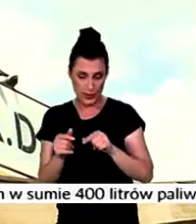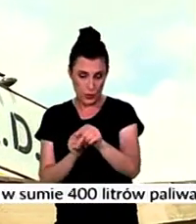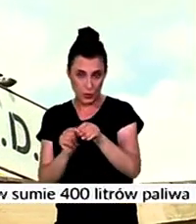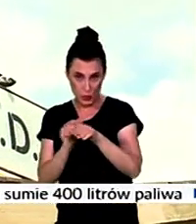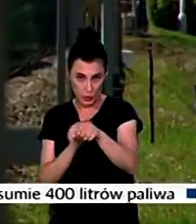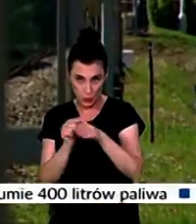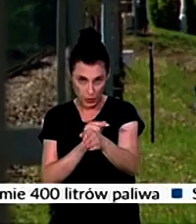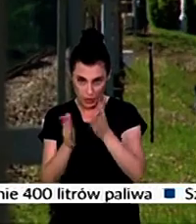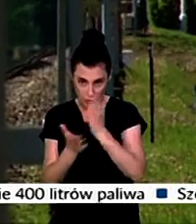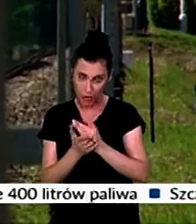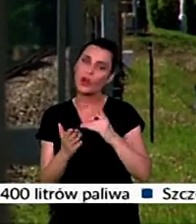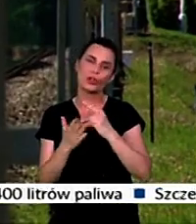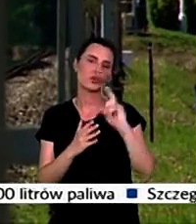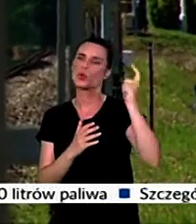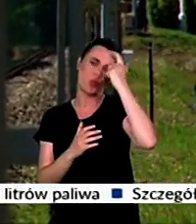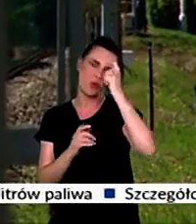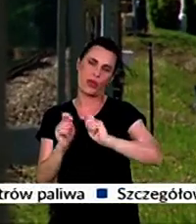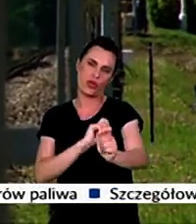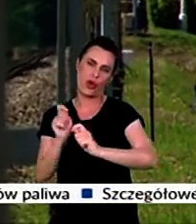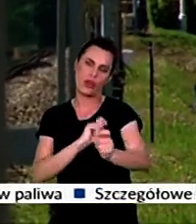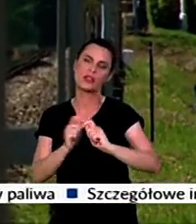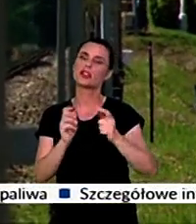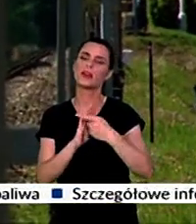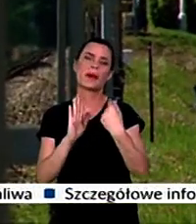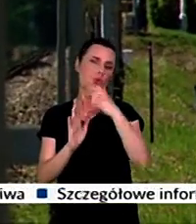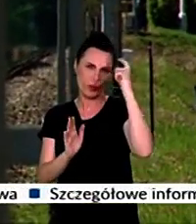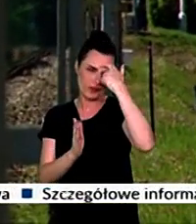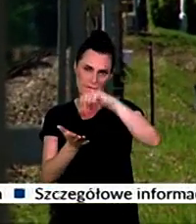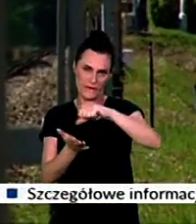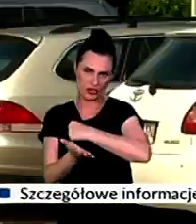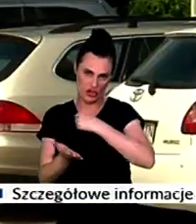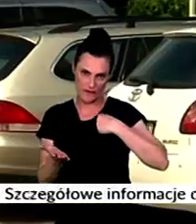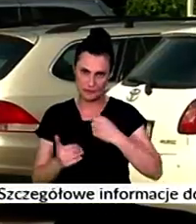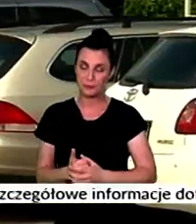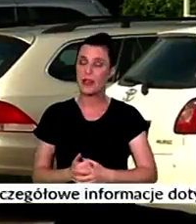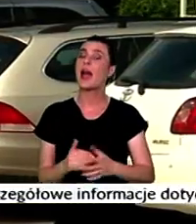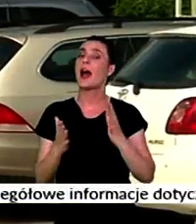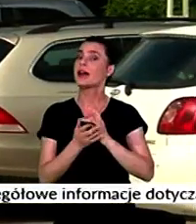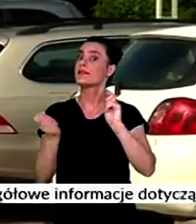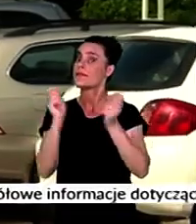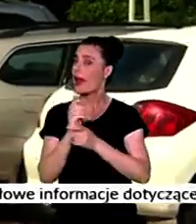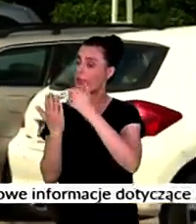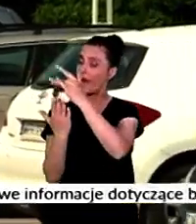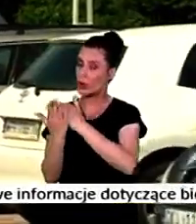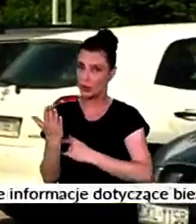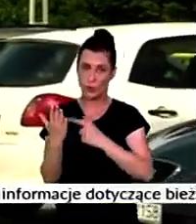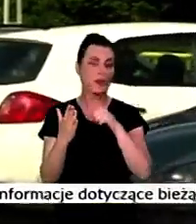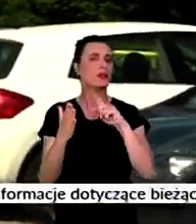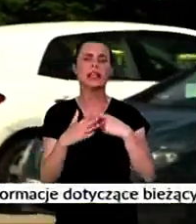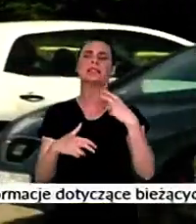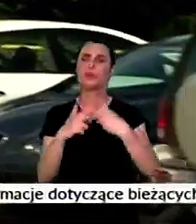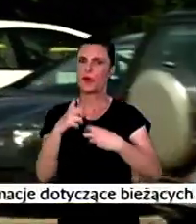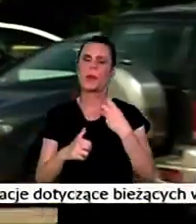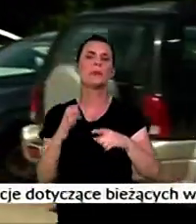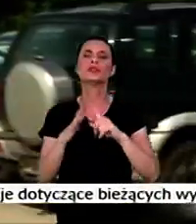kolej dojazdowa jest głównym przewoźnikiem, jeżeli chodzi o ścisłe centrum Warszawy. Zmiany w rozkładzie jazdy, duży ruch